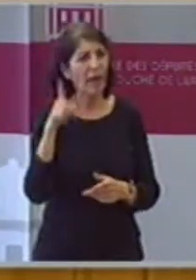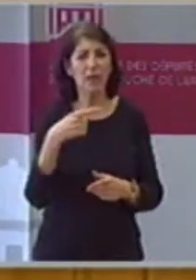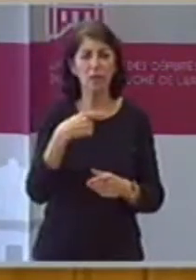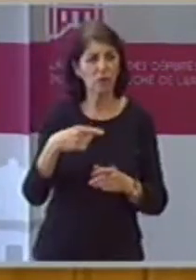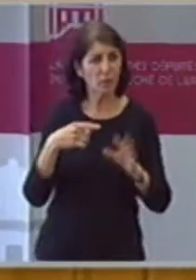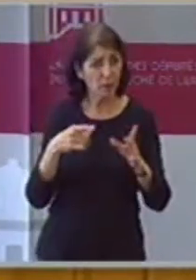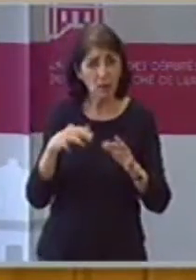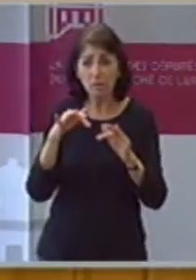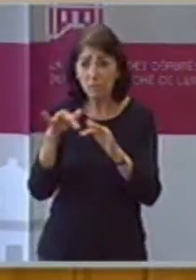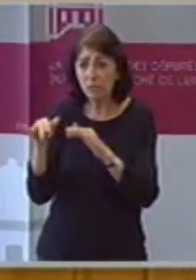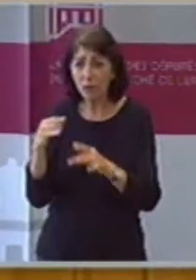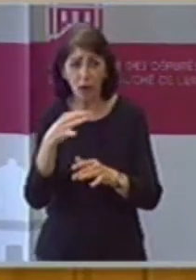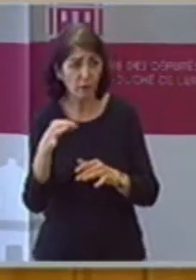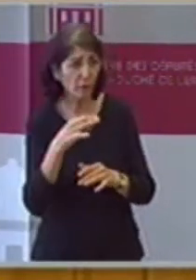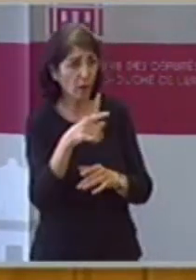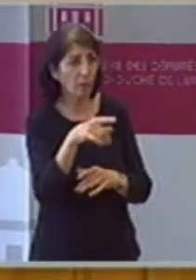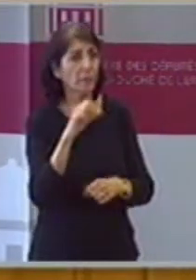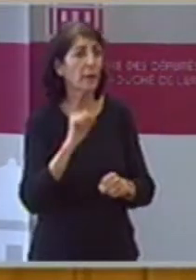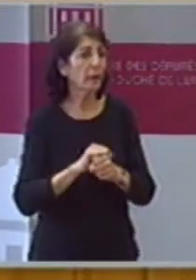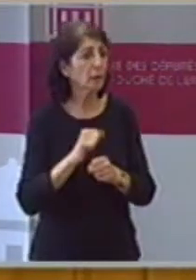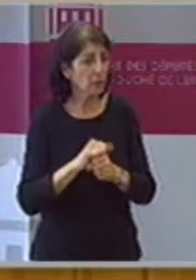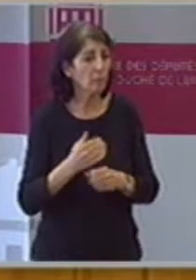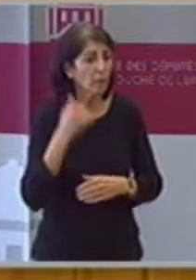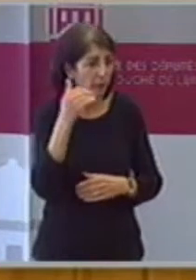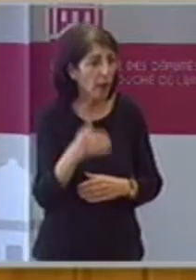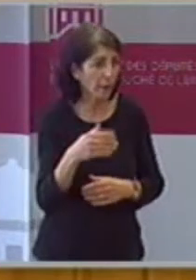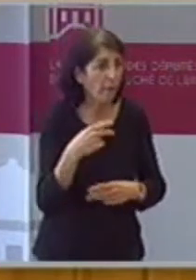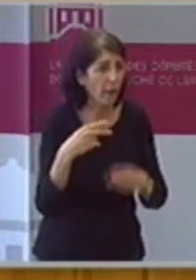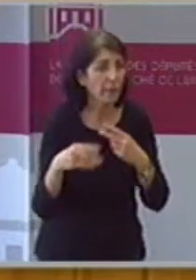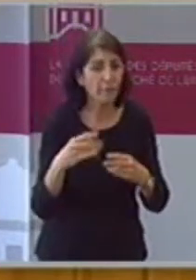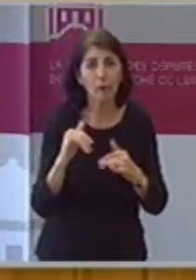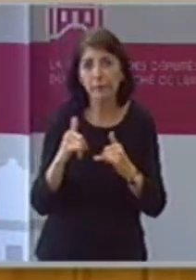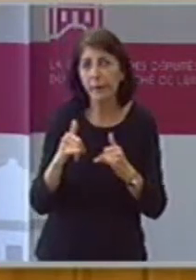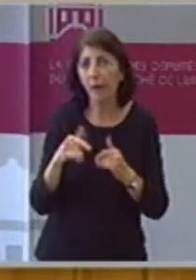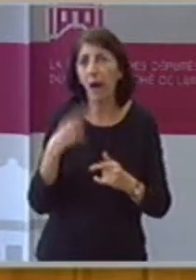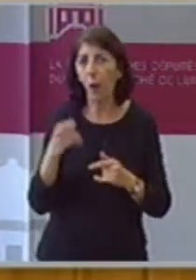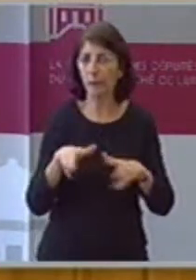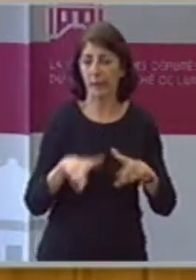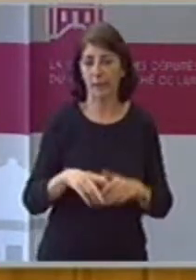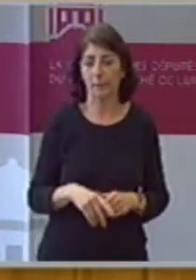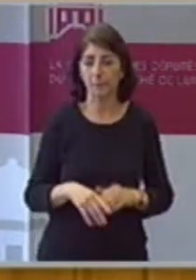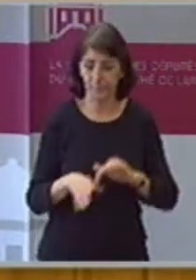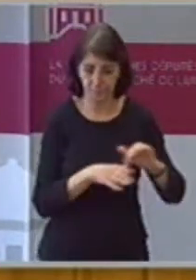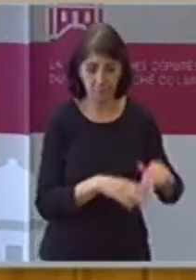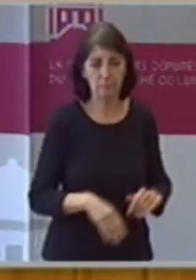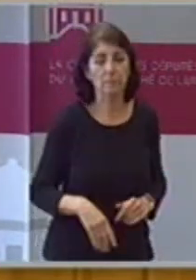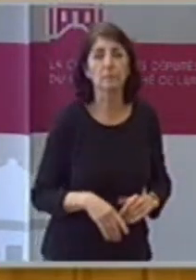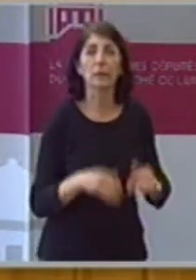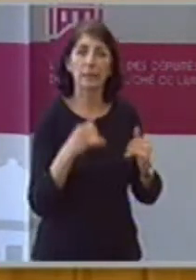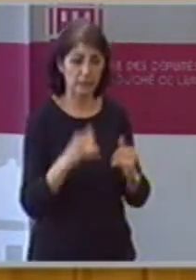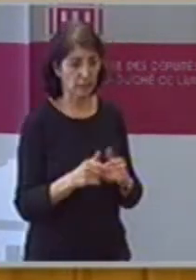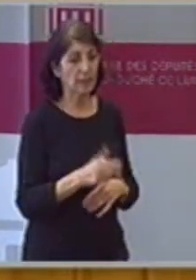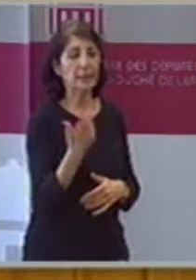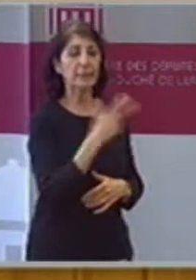von 3.600 auf 5.000 Feierungen. Wir hätten da auch proposiert, dass wir eine Kredite am Po gemäht hätten, die Gilles